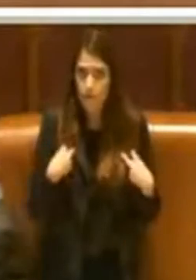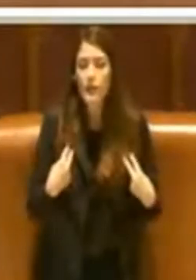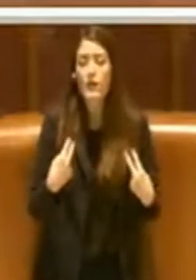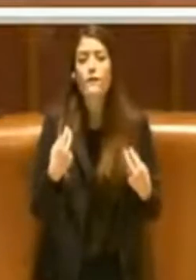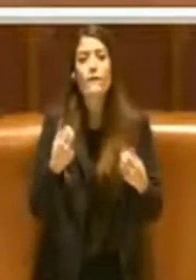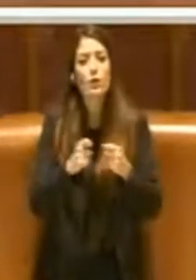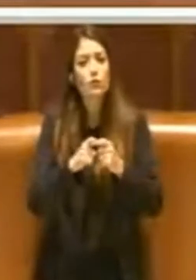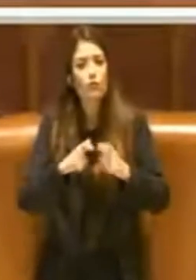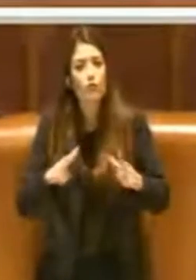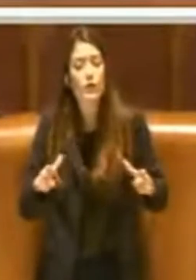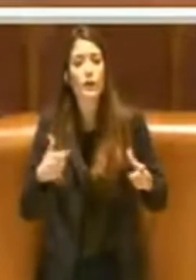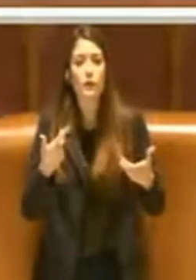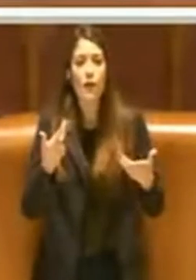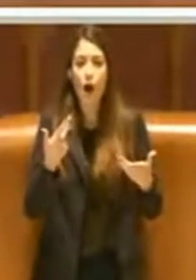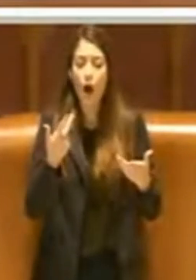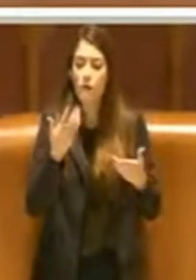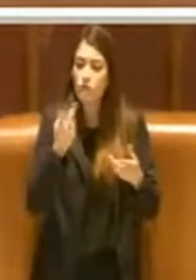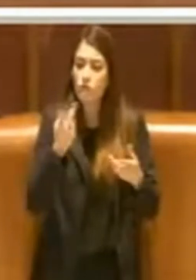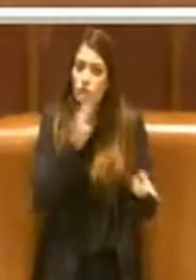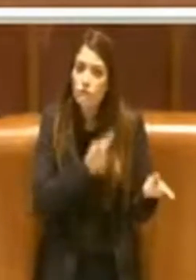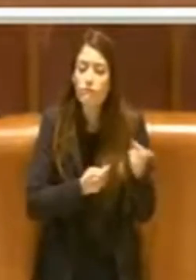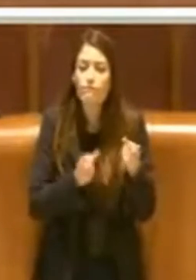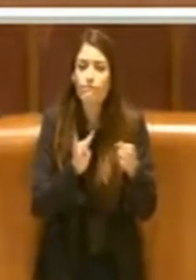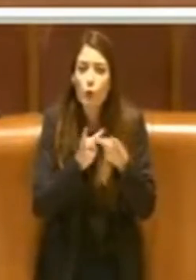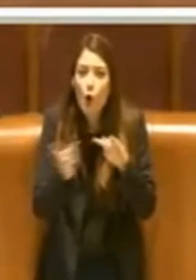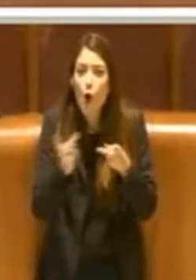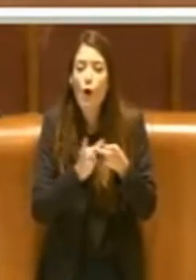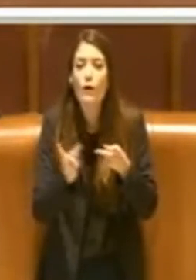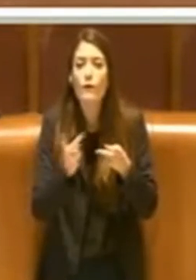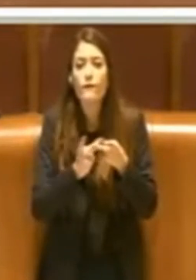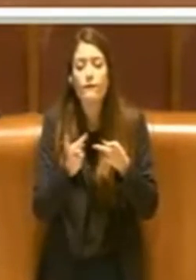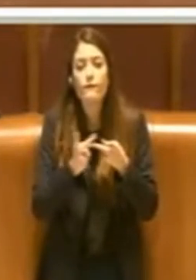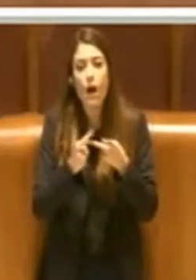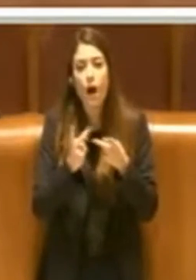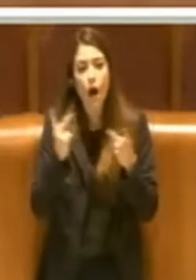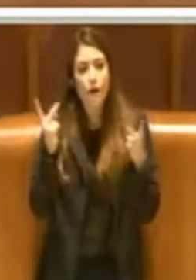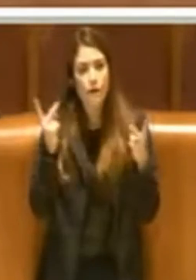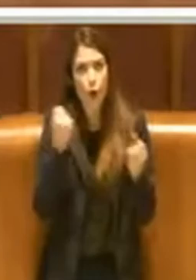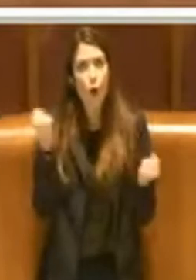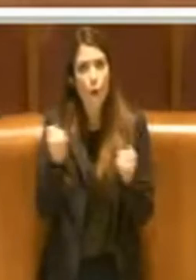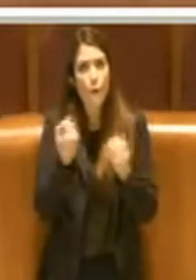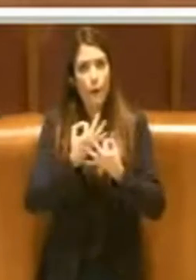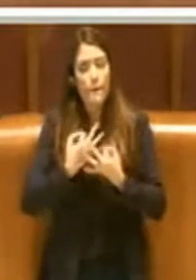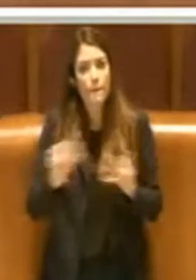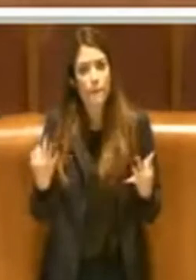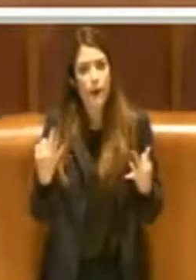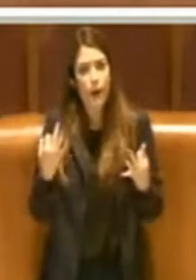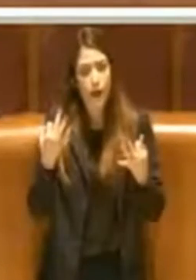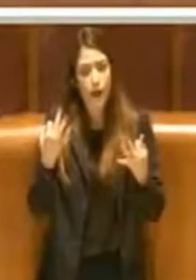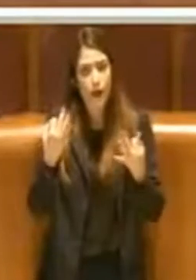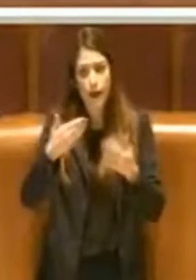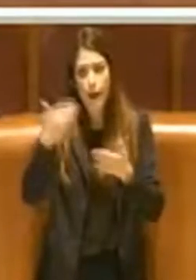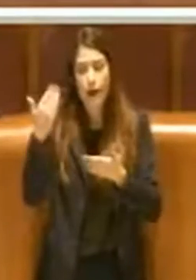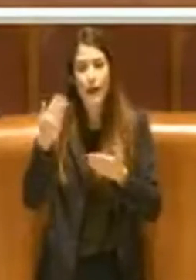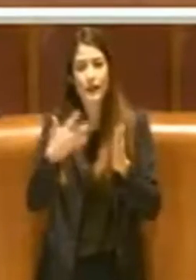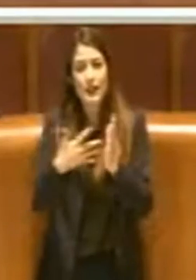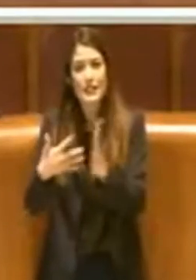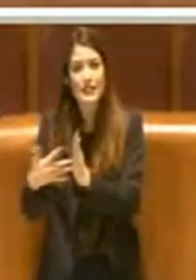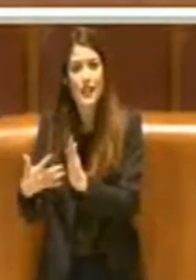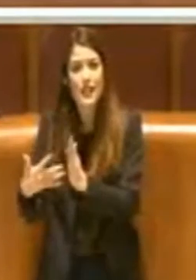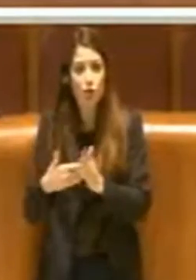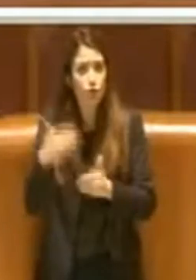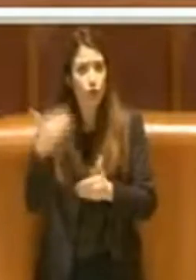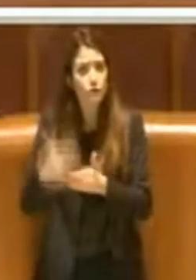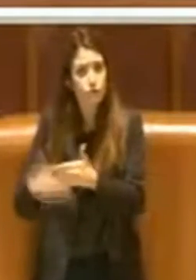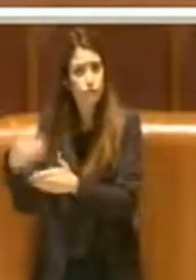sta cercando in questi giorni, devo dire, in maniera assolutamente all'altezza di limitare i disagi, di limitare